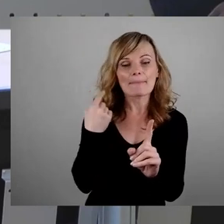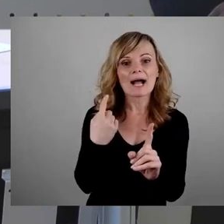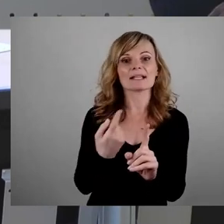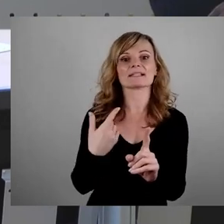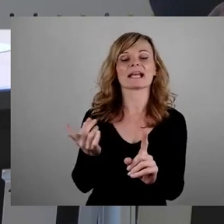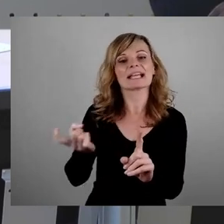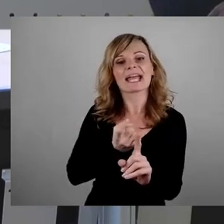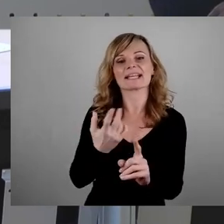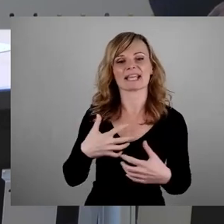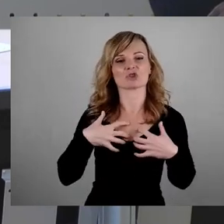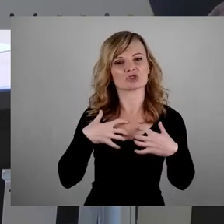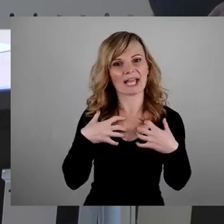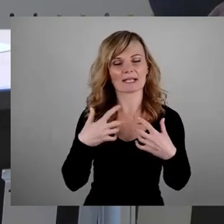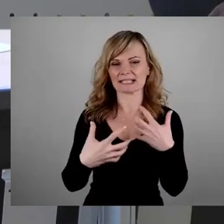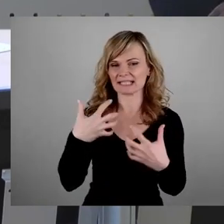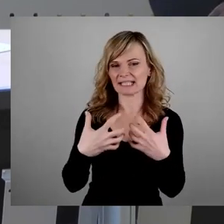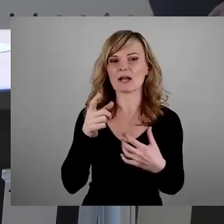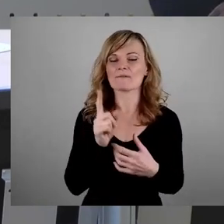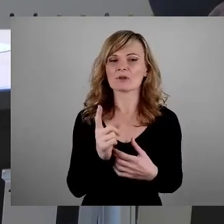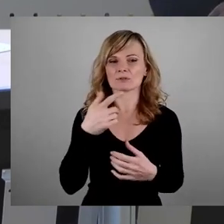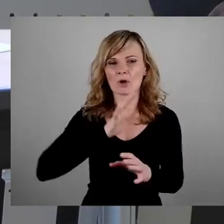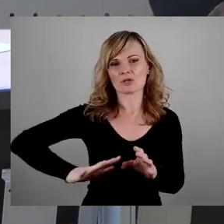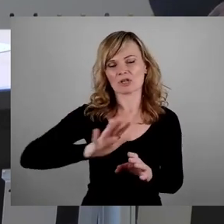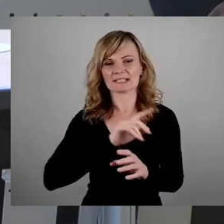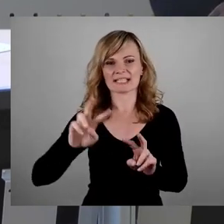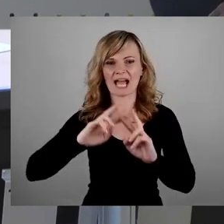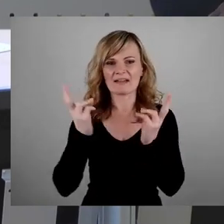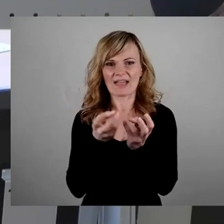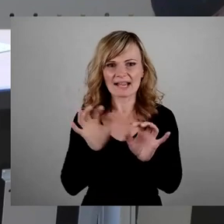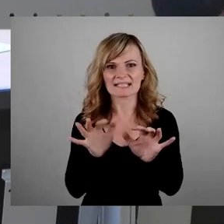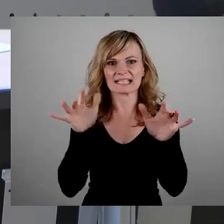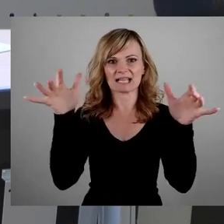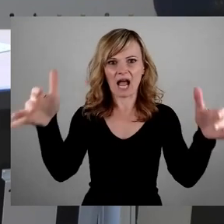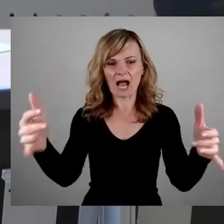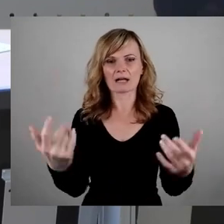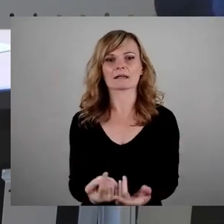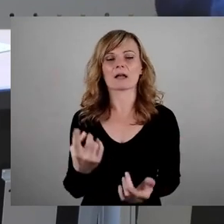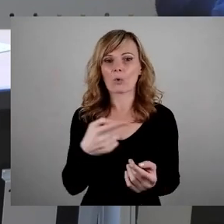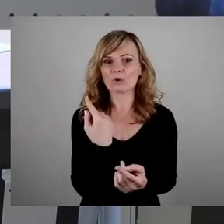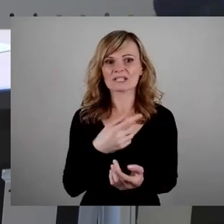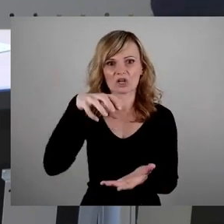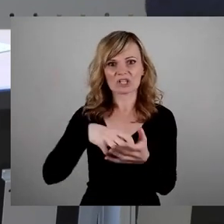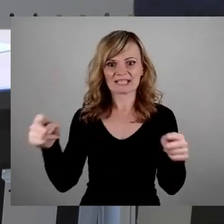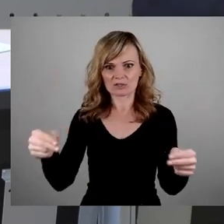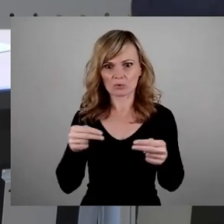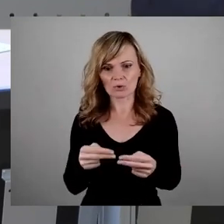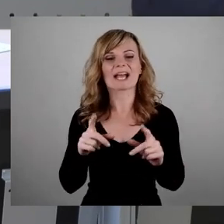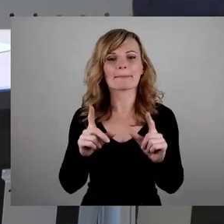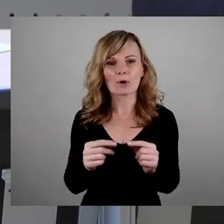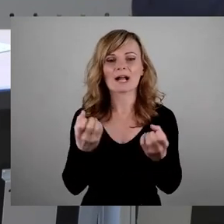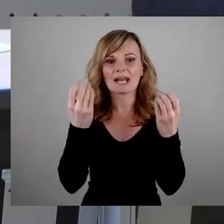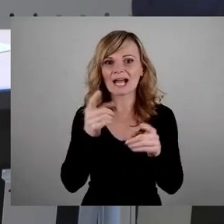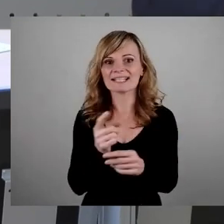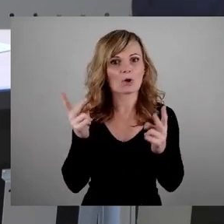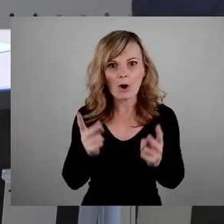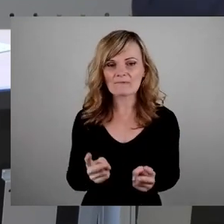Krieges von Deutschland aus in alle Welt getragen, auch in unsere Stadt zurück. Das sagt klar, diese Stadt beknimmt sich nicht als Opfer,